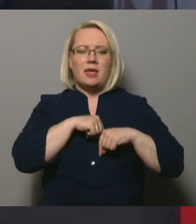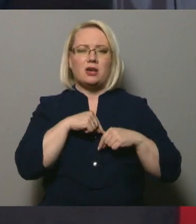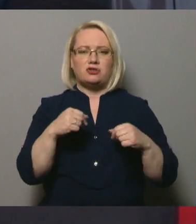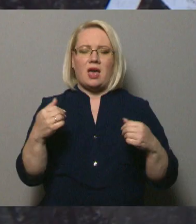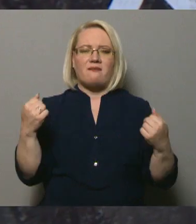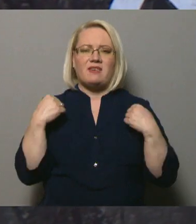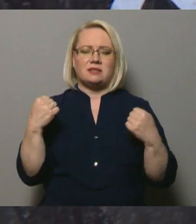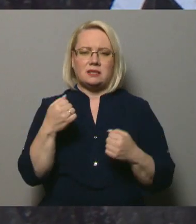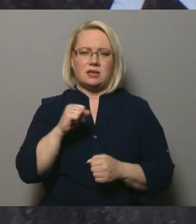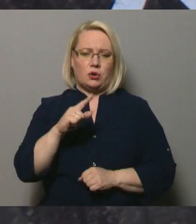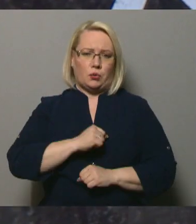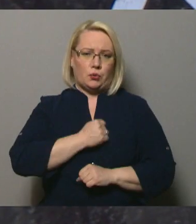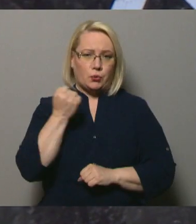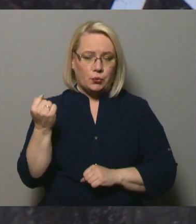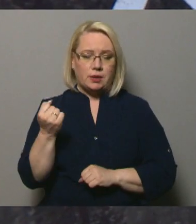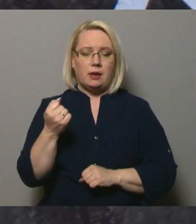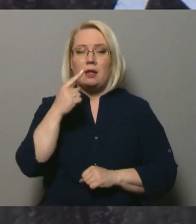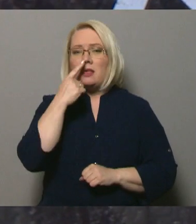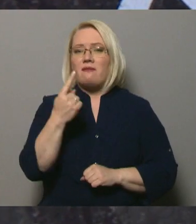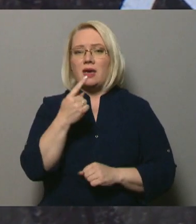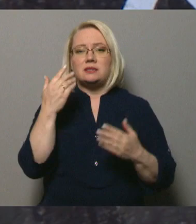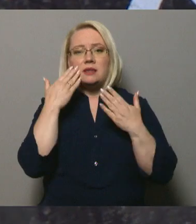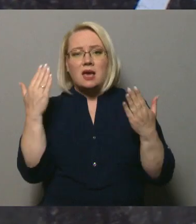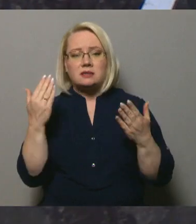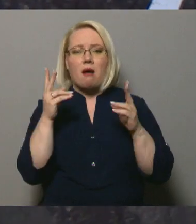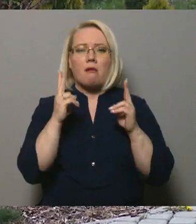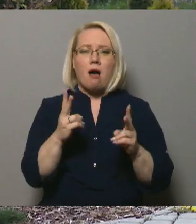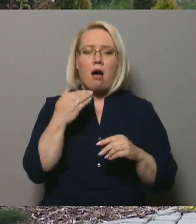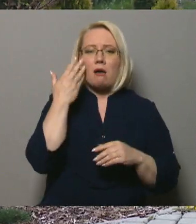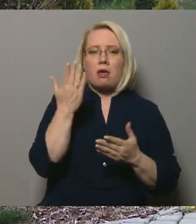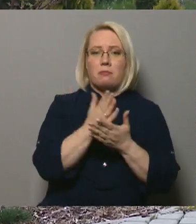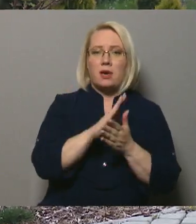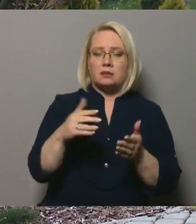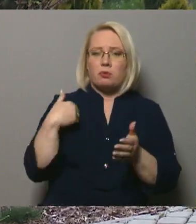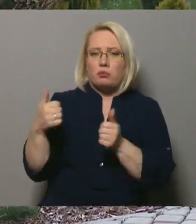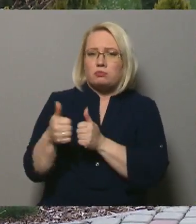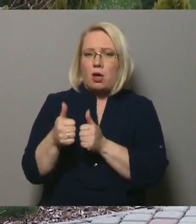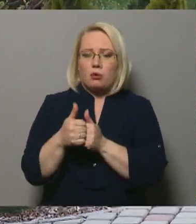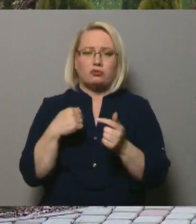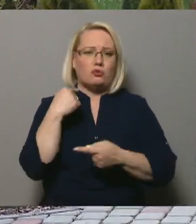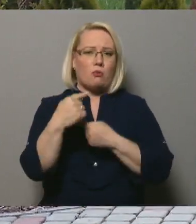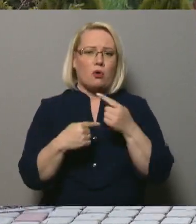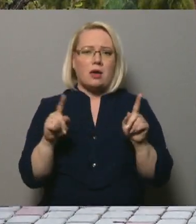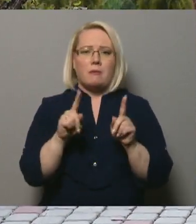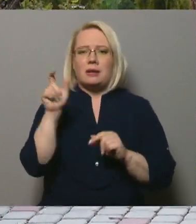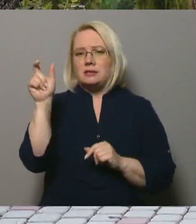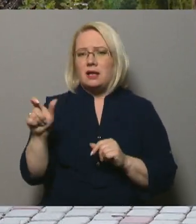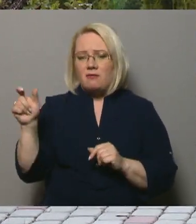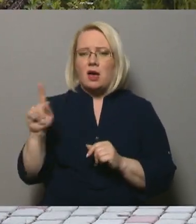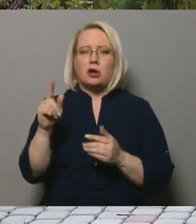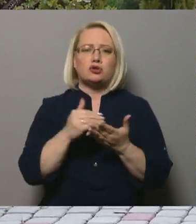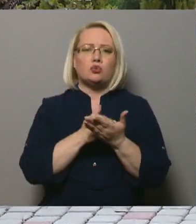ir pagrūti. Neviens mēs nezinām, kā un kad viss beigsies, taču mums līdzās joprojām ir cilvēki, kuri turpina